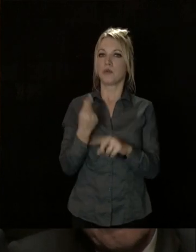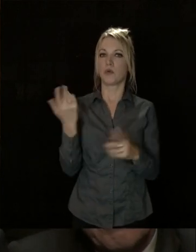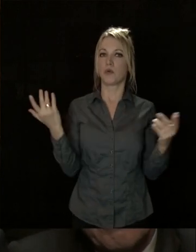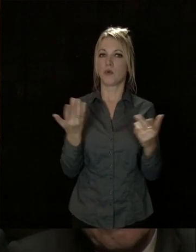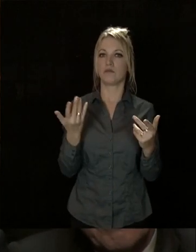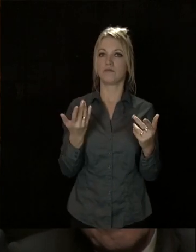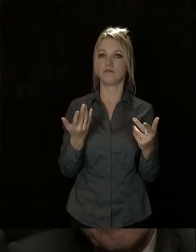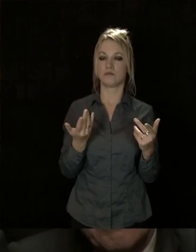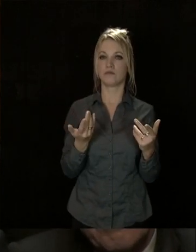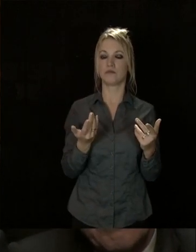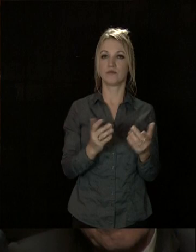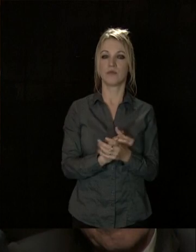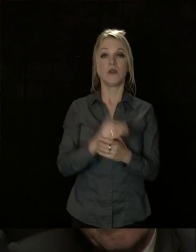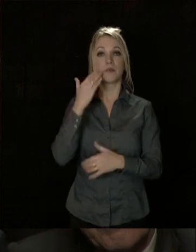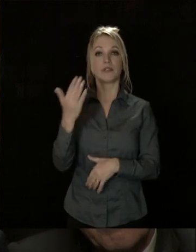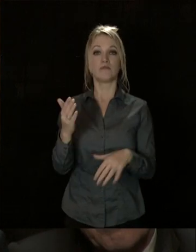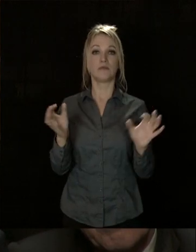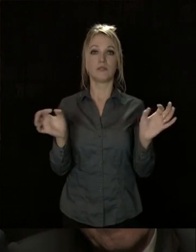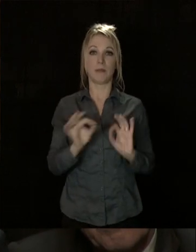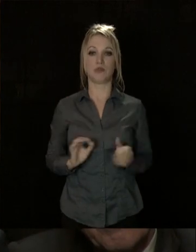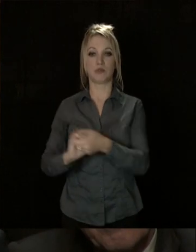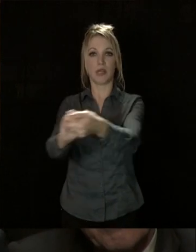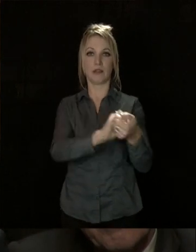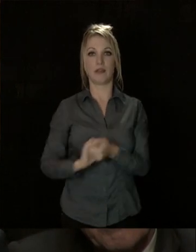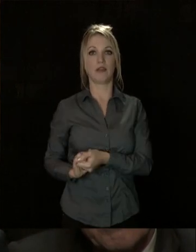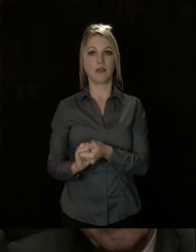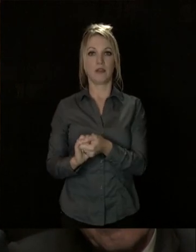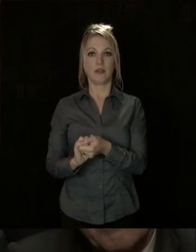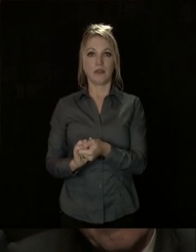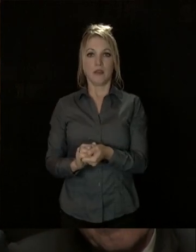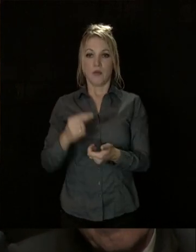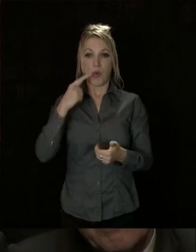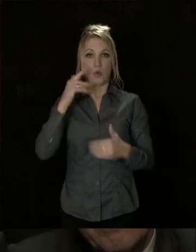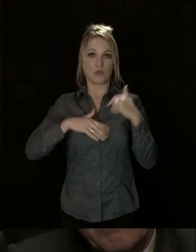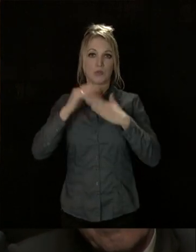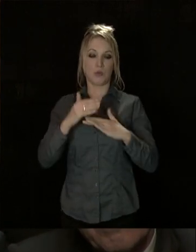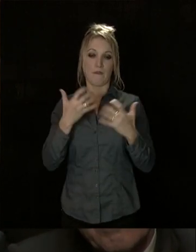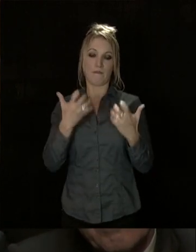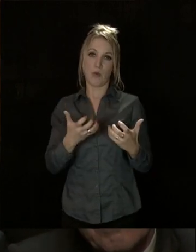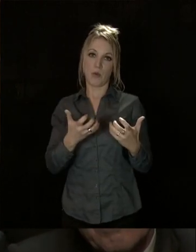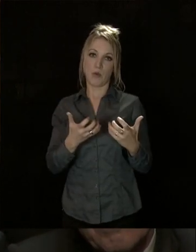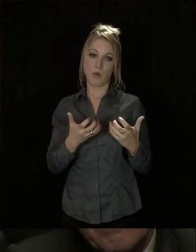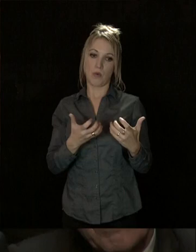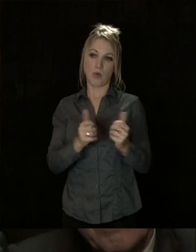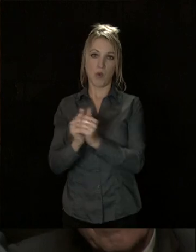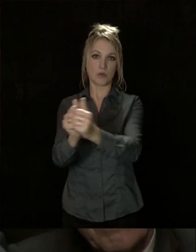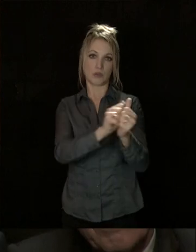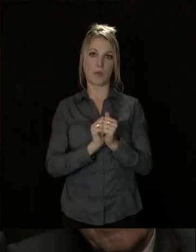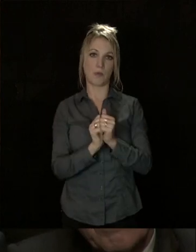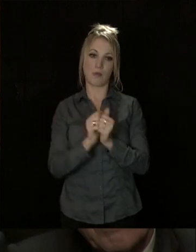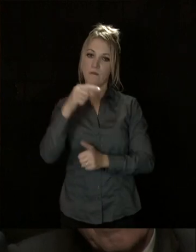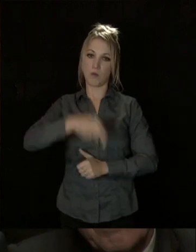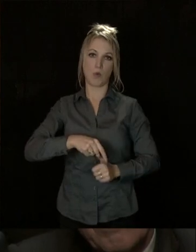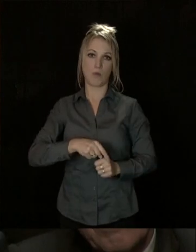celle-ci, sans laquelle rien de profond ni de durable ne pourrait se construire, demeure entre nous une exigence